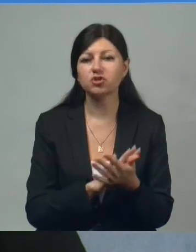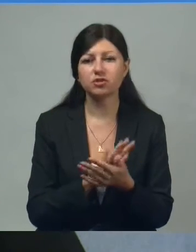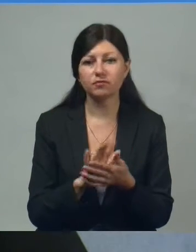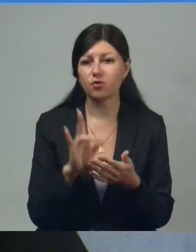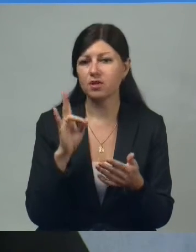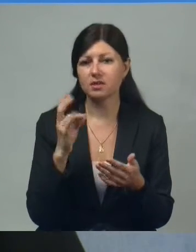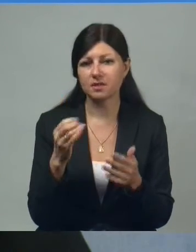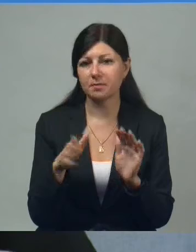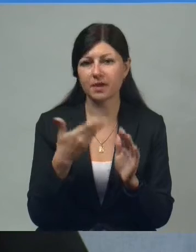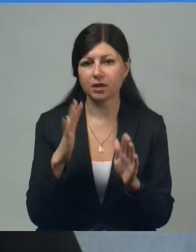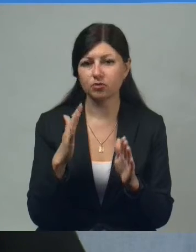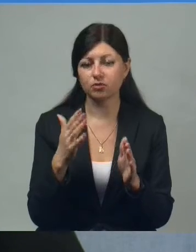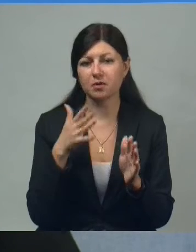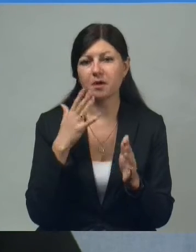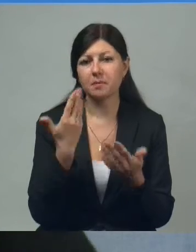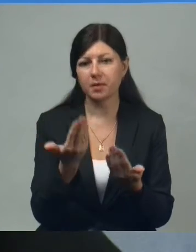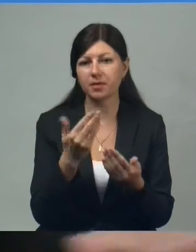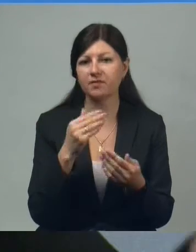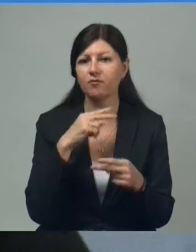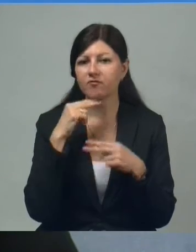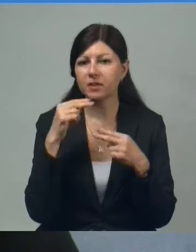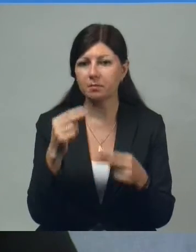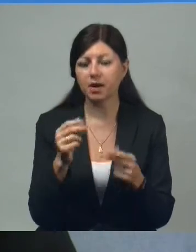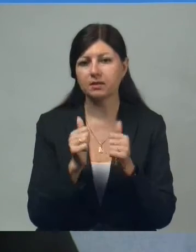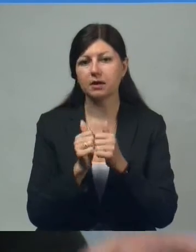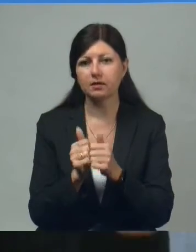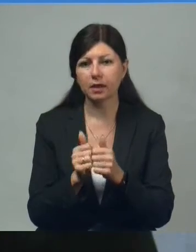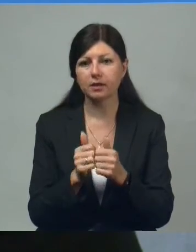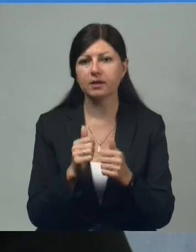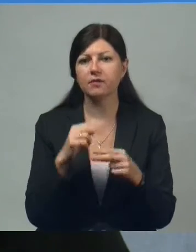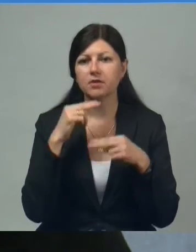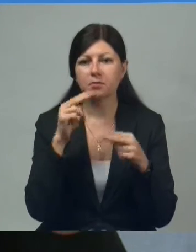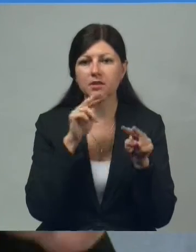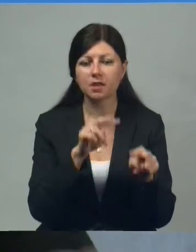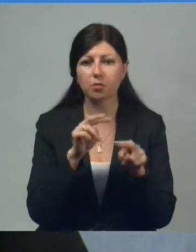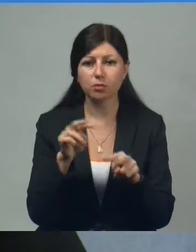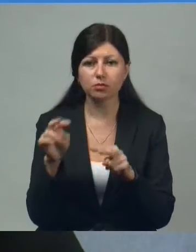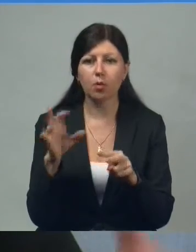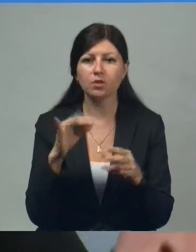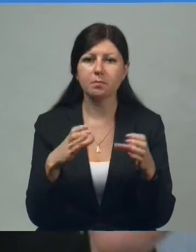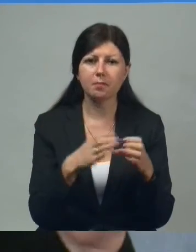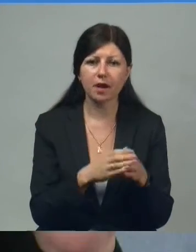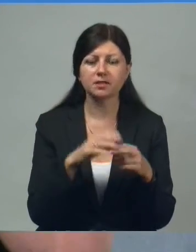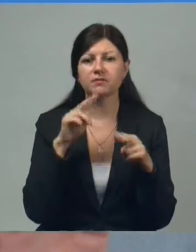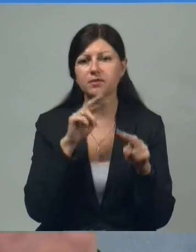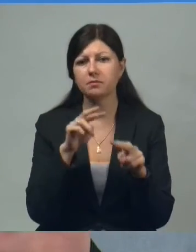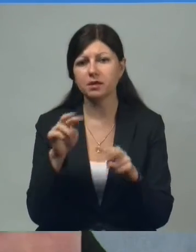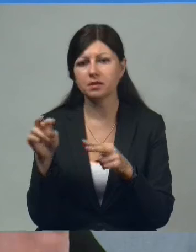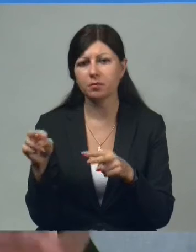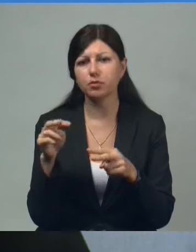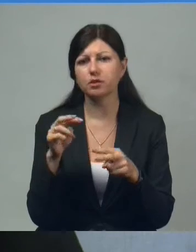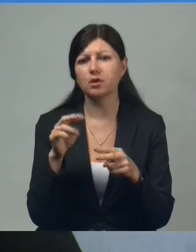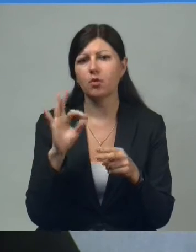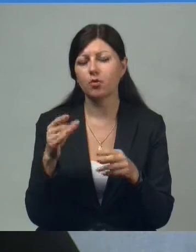пройдет мимо твоего внимания, внимания коллег, внимания наблюдателей от партии, внимания наблюдателей